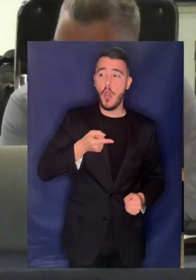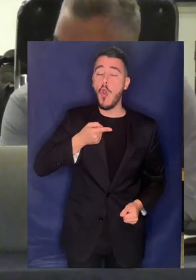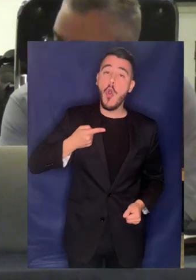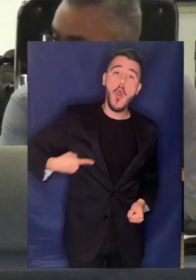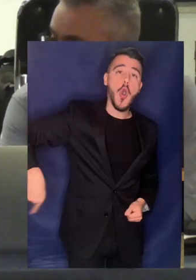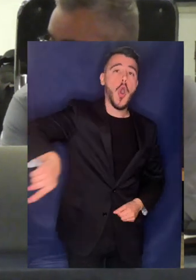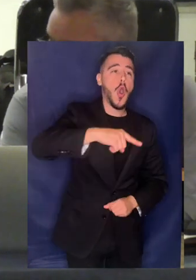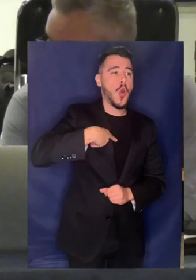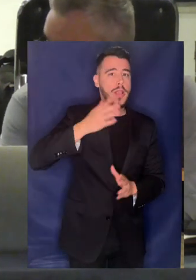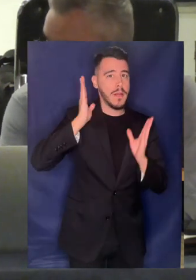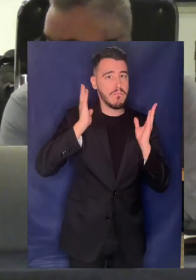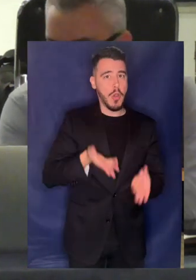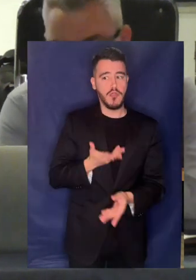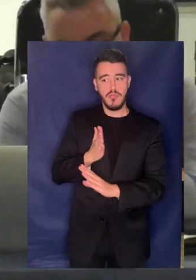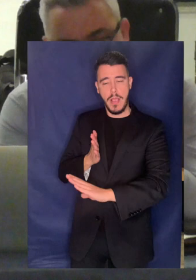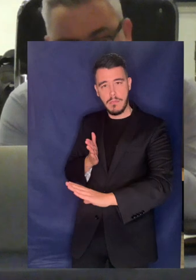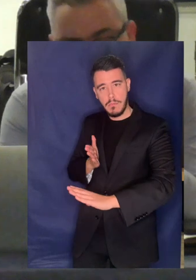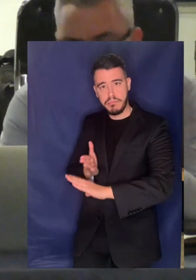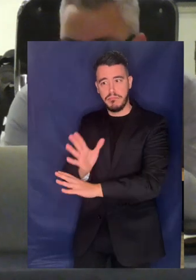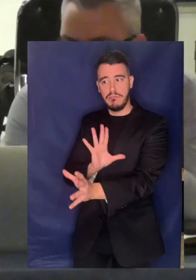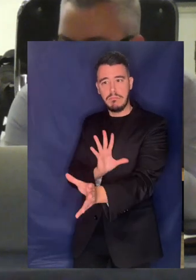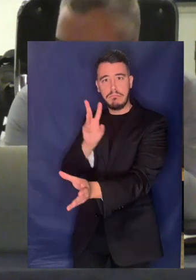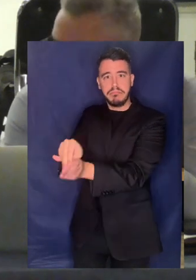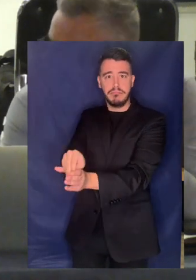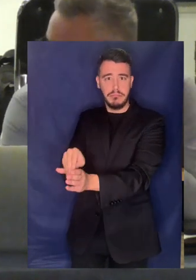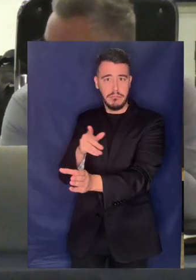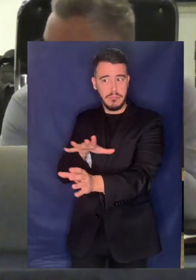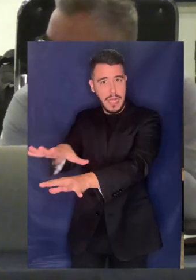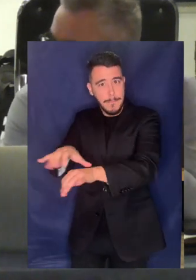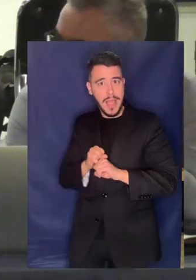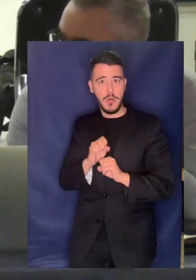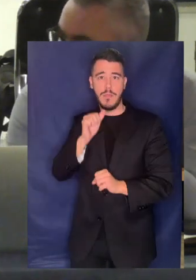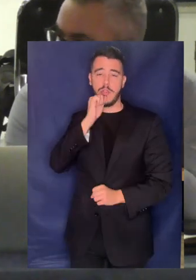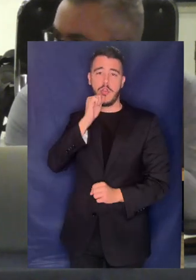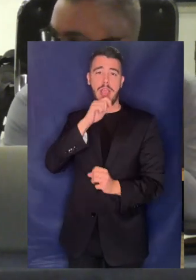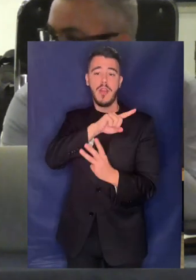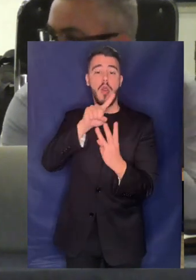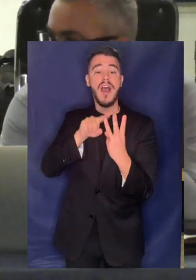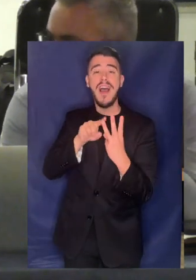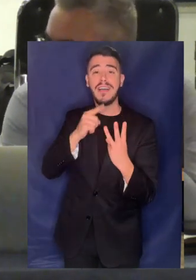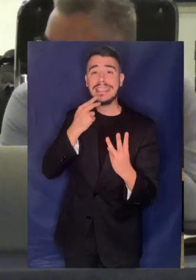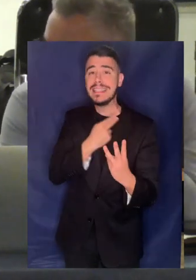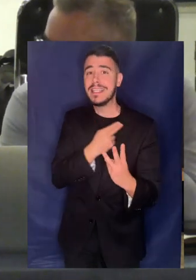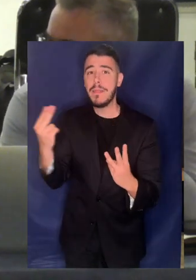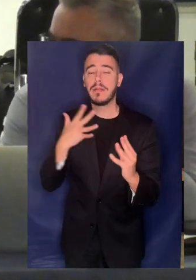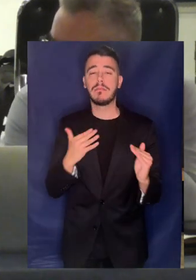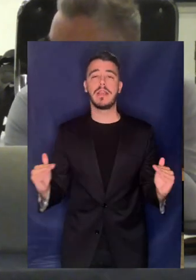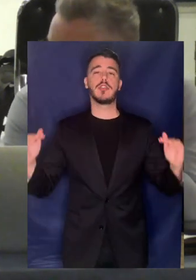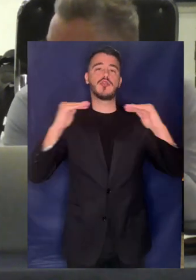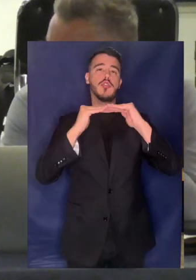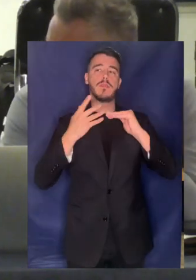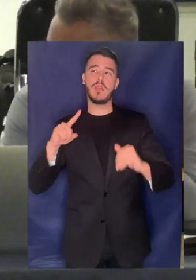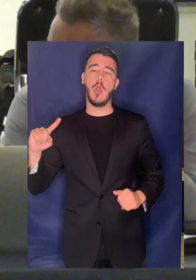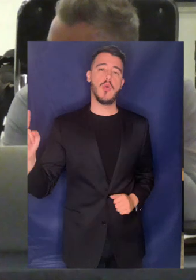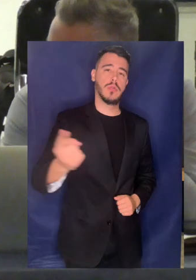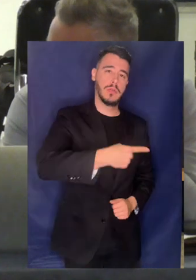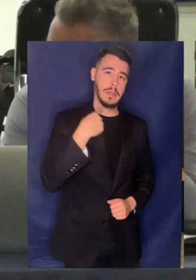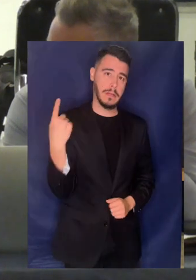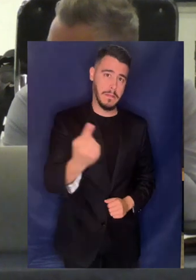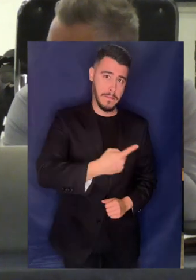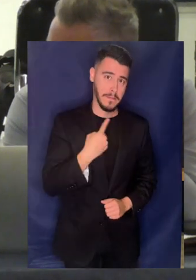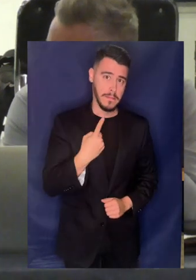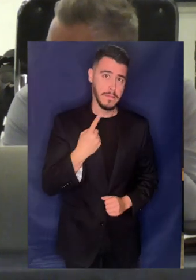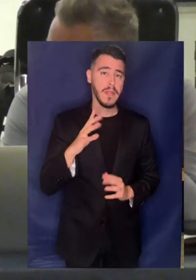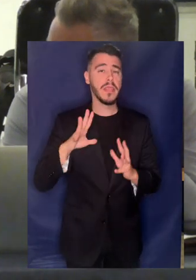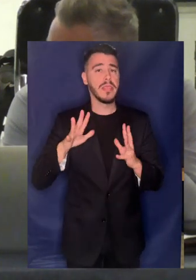όλες Αυτό είναι κρίσιμο γιατί βάζει το στοιχείο της ισότιμης πρόσβασης όλων στο νερό Σημαίνει